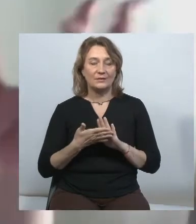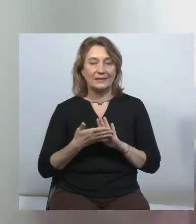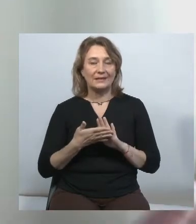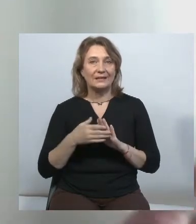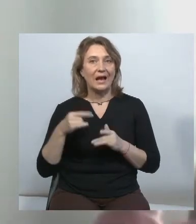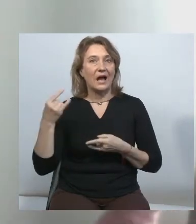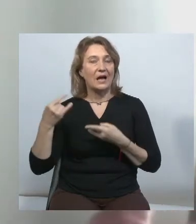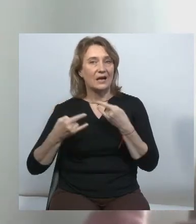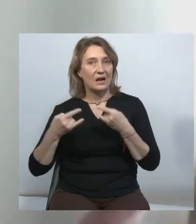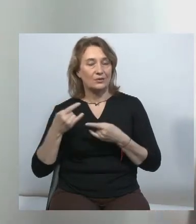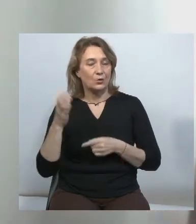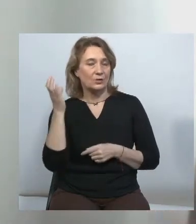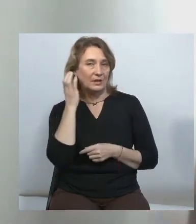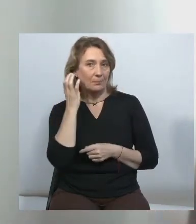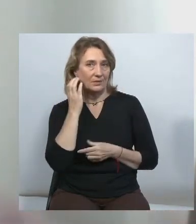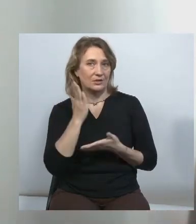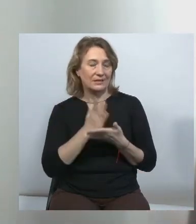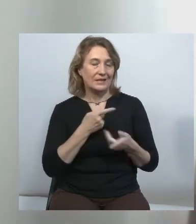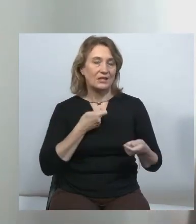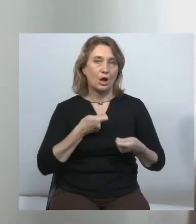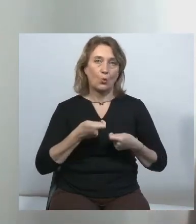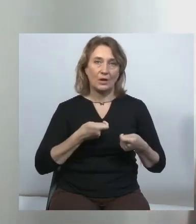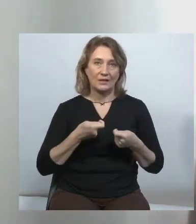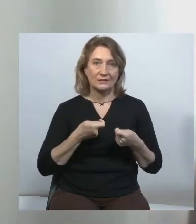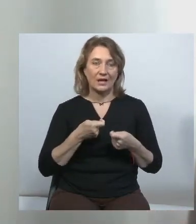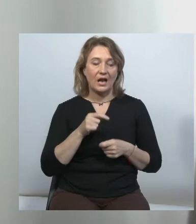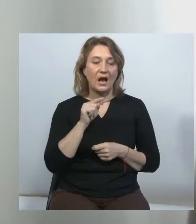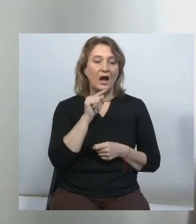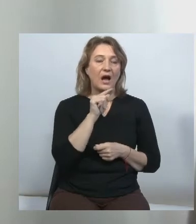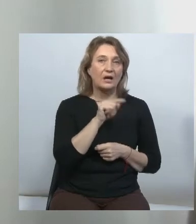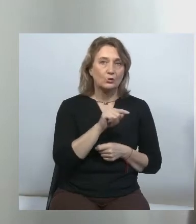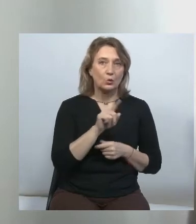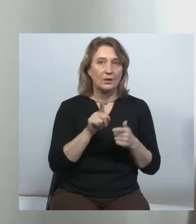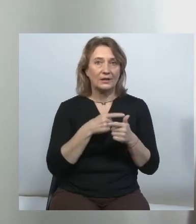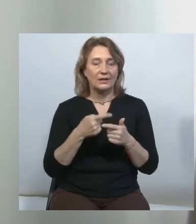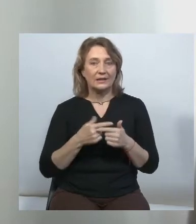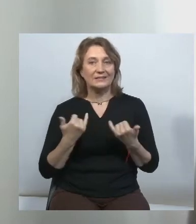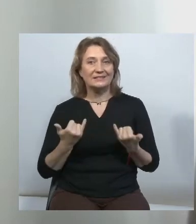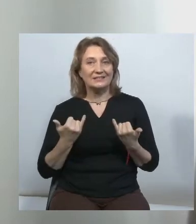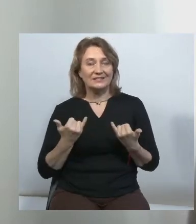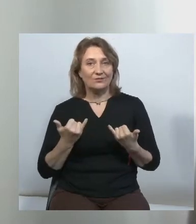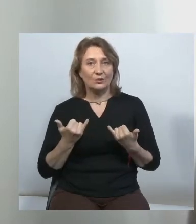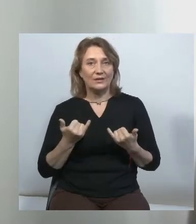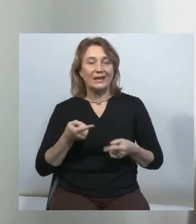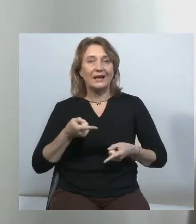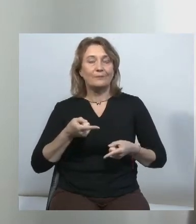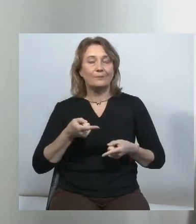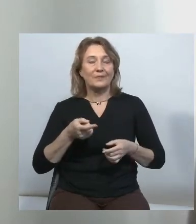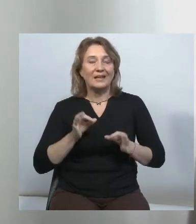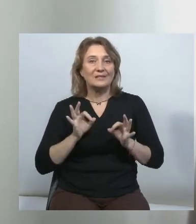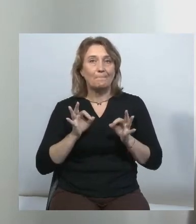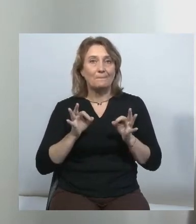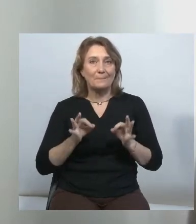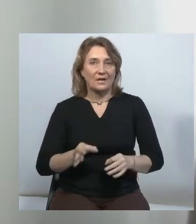телебачення є регуляція, а той сегмент, який сьогодні насправді потужніший і виходить